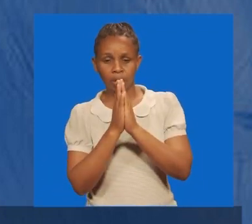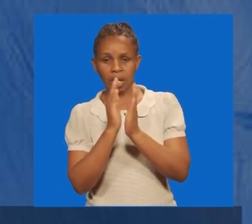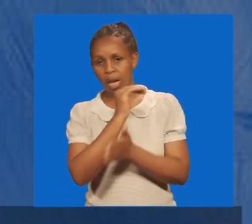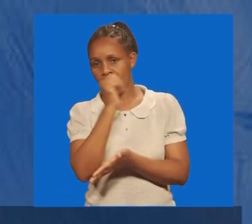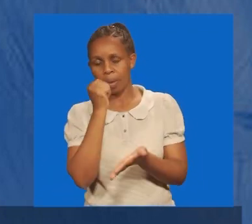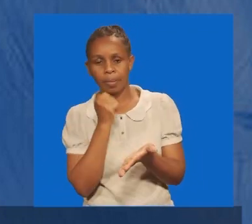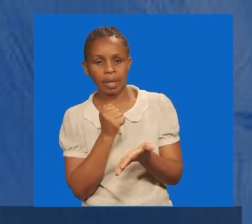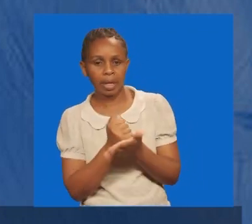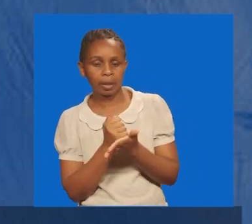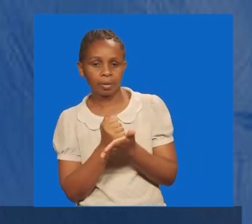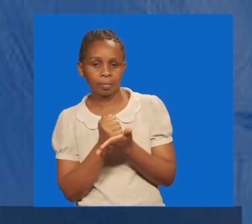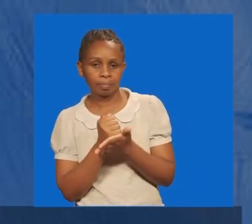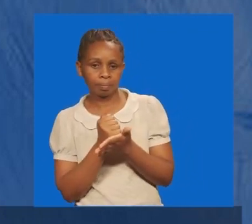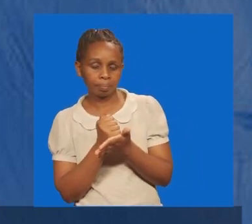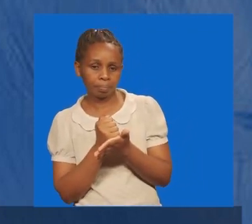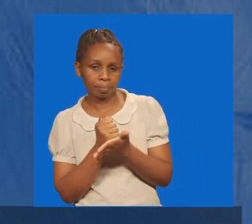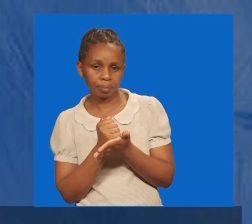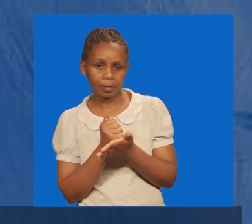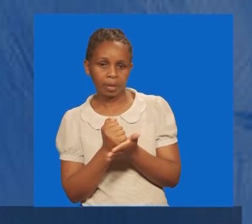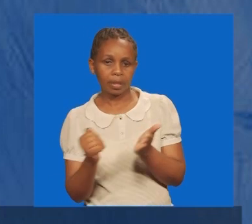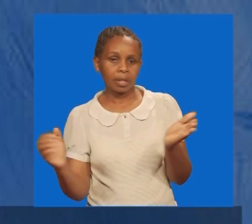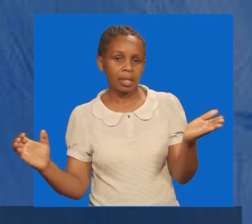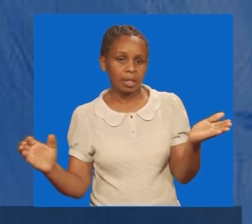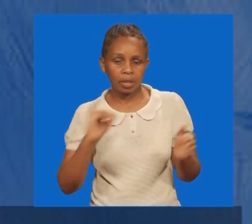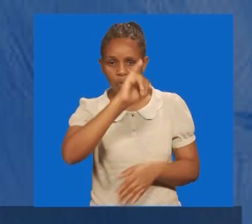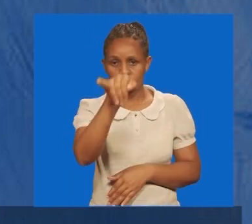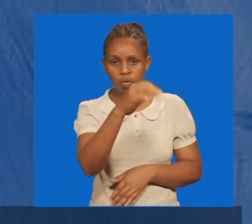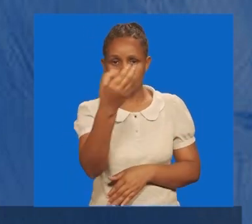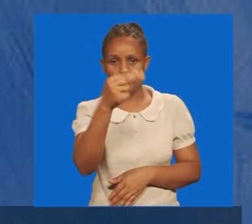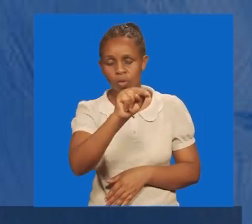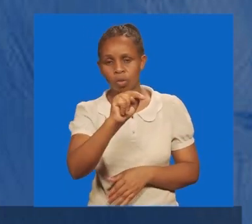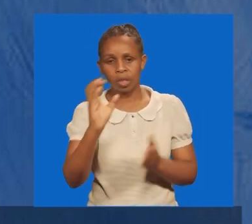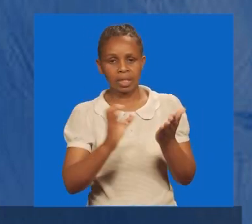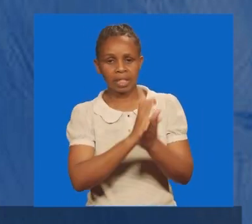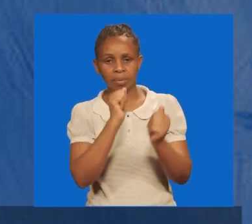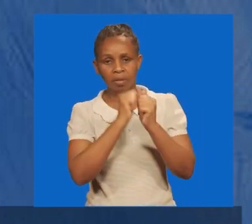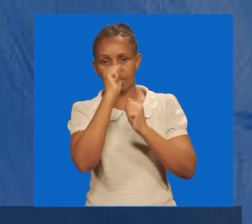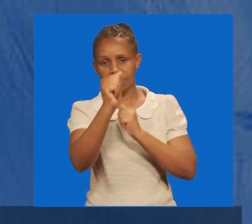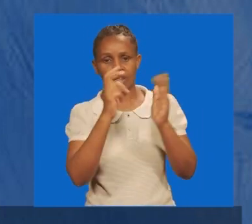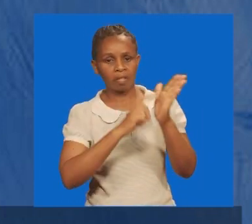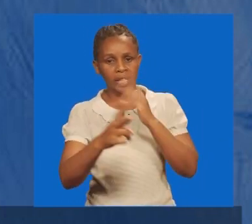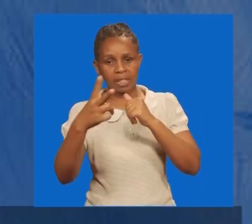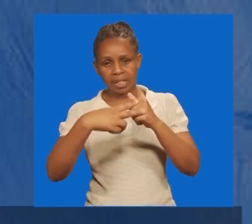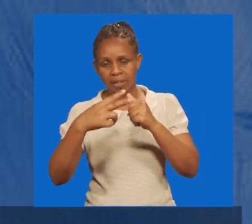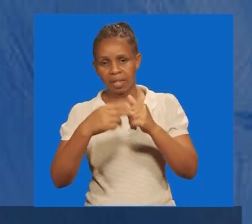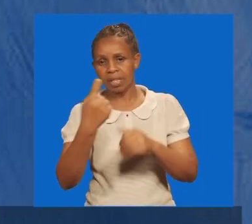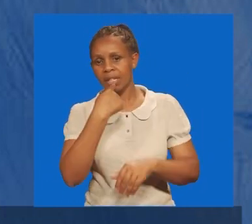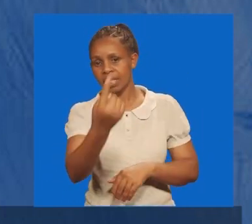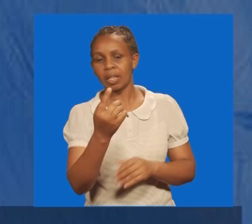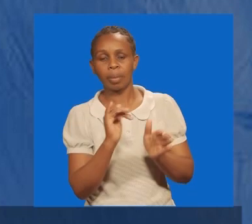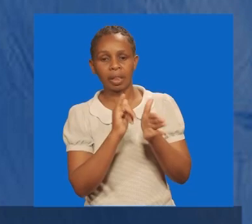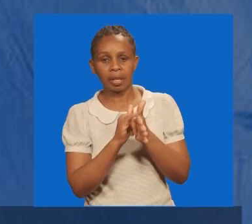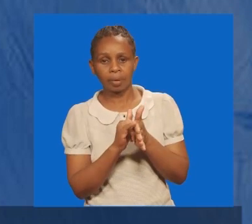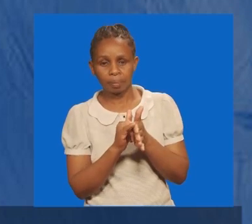Nenolabuana kwenye mlangu lewa kuminatano, Johanna mtakatifu, na msari wa saba, la sema ya kwamba,